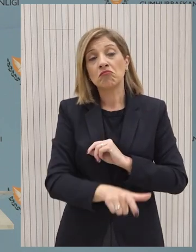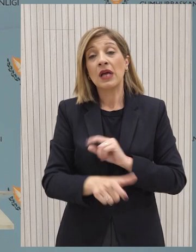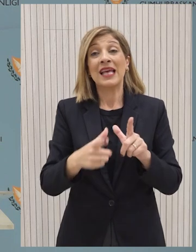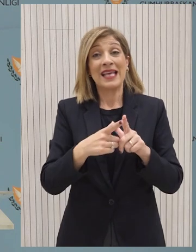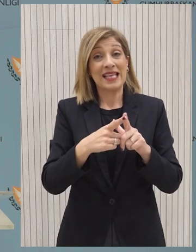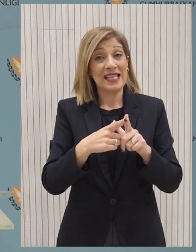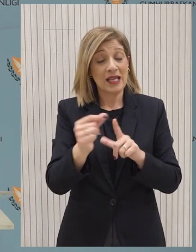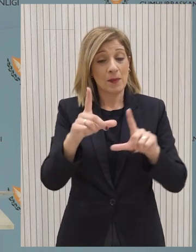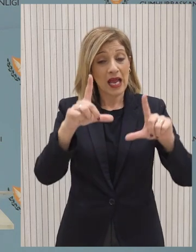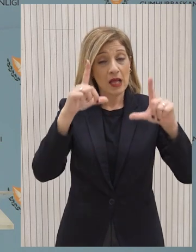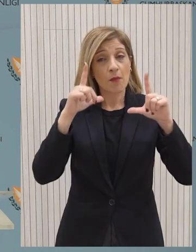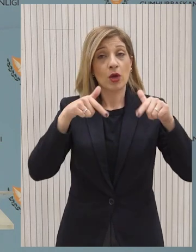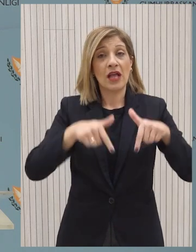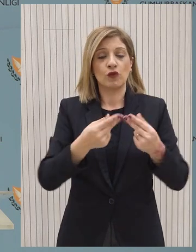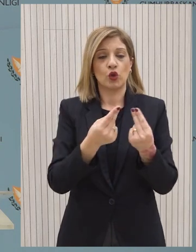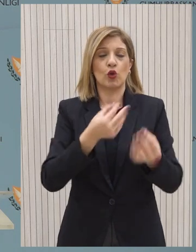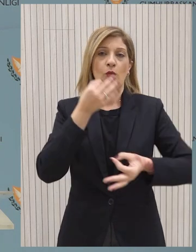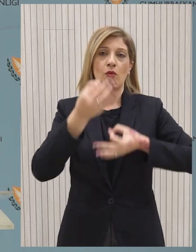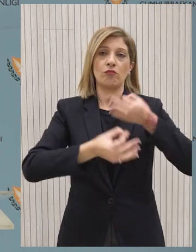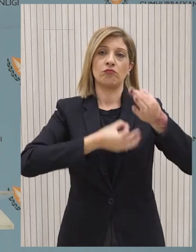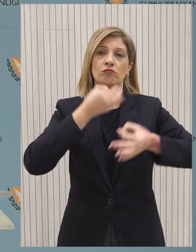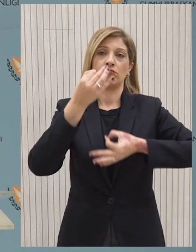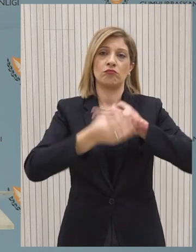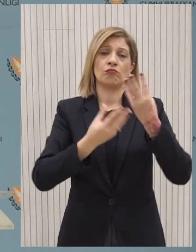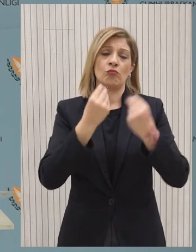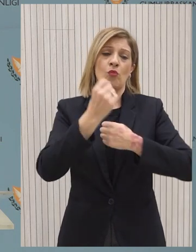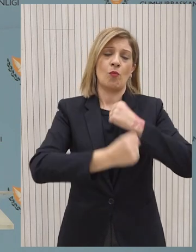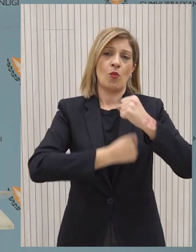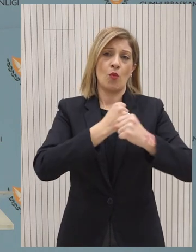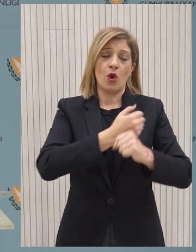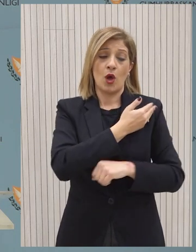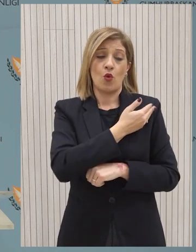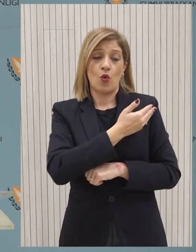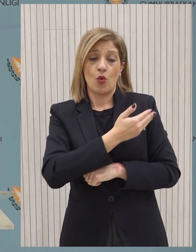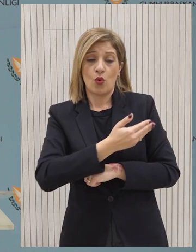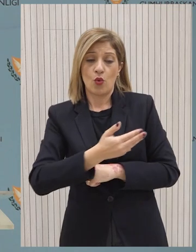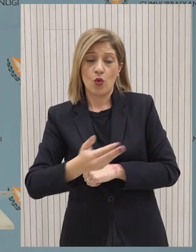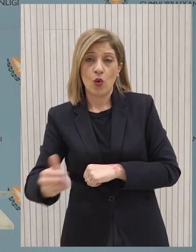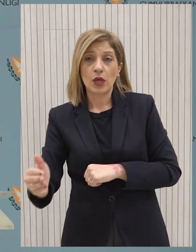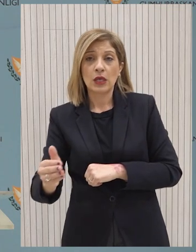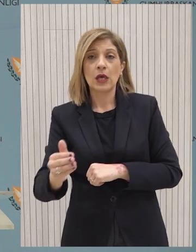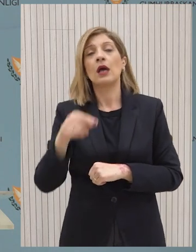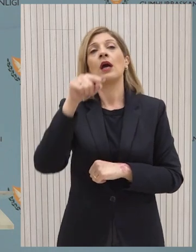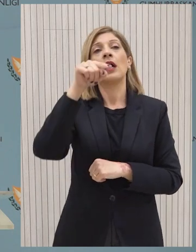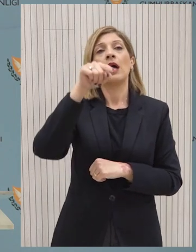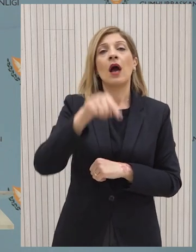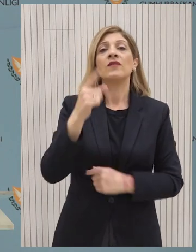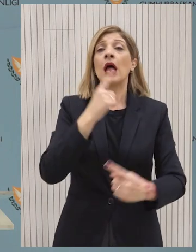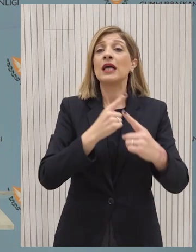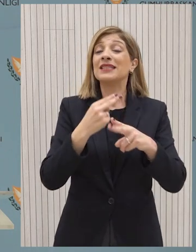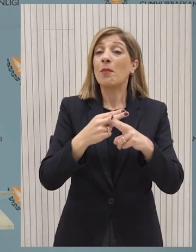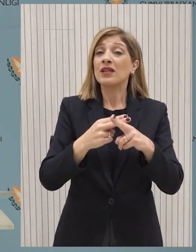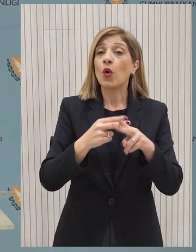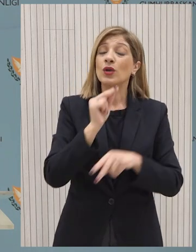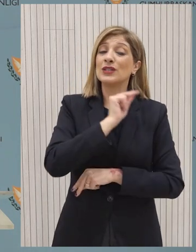Κυπριακής Δημοκρατίας είναι αυτή που έχω αναφέρει. Εδράζεται στην διαχρονική μας στάση. Πάντοτε θέτουμε τα ζωτικά εθνικά συμφέροντα της